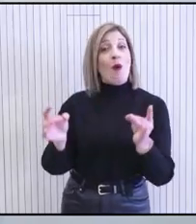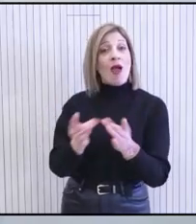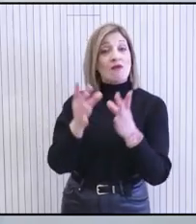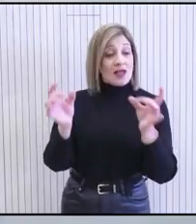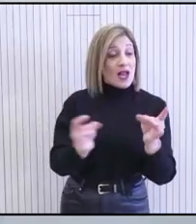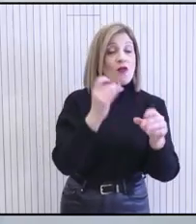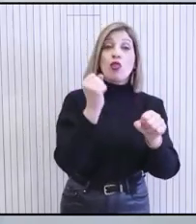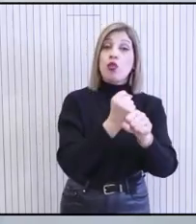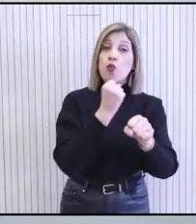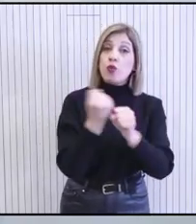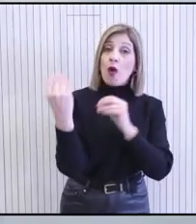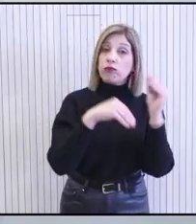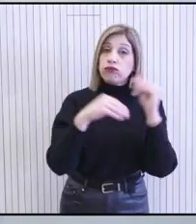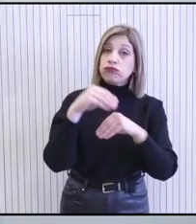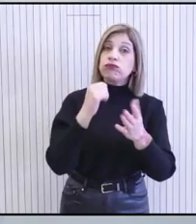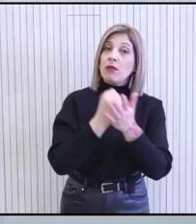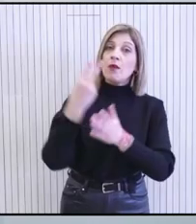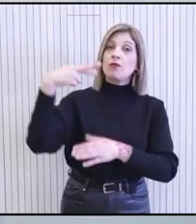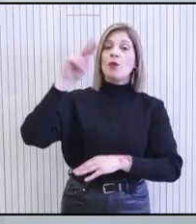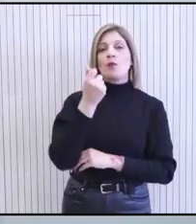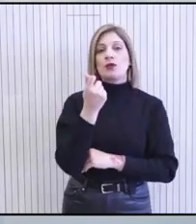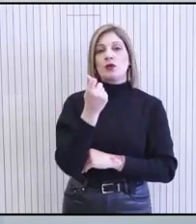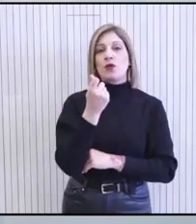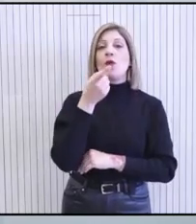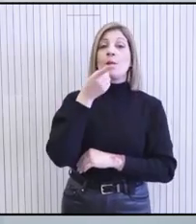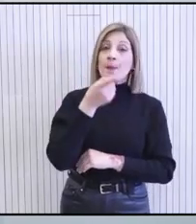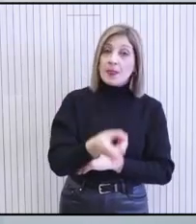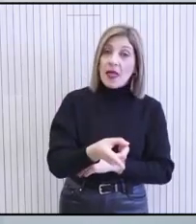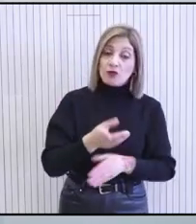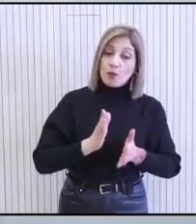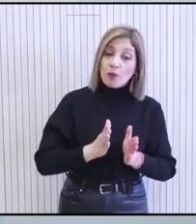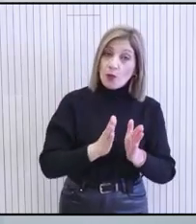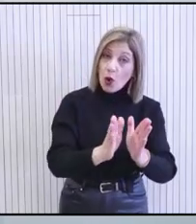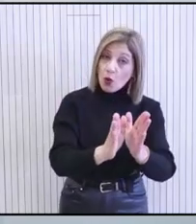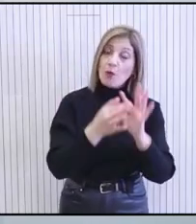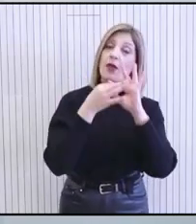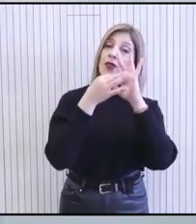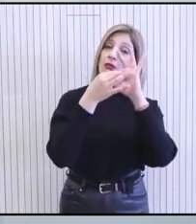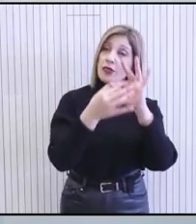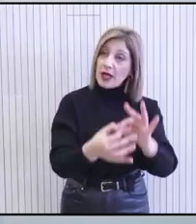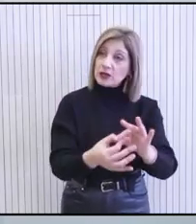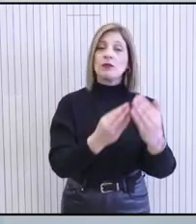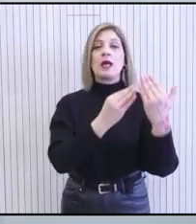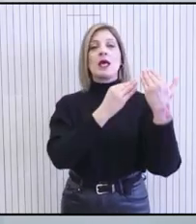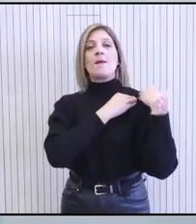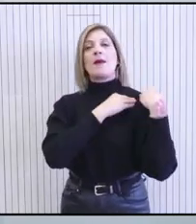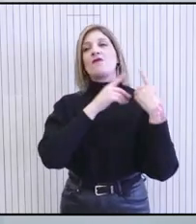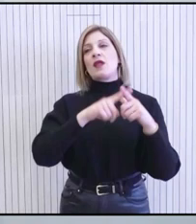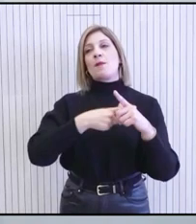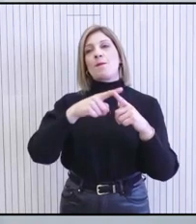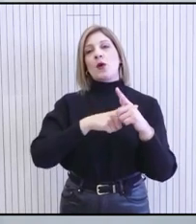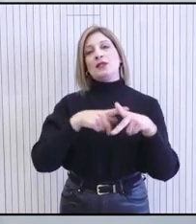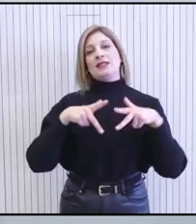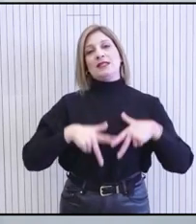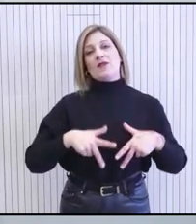εργασίας και αύξησης των απολαμβών. Σε αυτόν τον σταθερό δρόμο είναι που θα συνεχίσουμε να ασκούμε την υπεύθυνη πολιτική ως